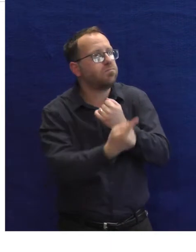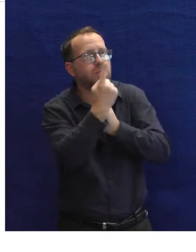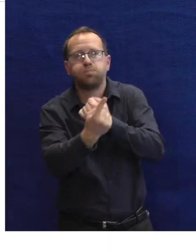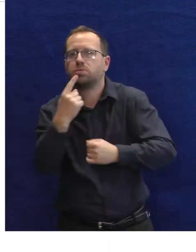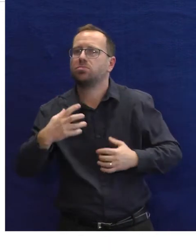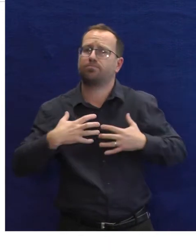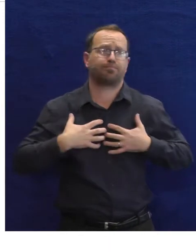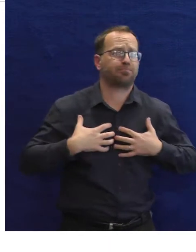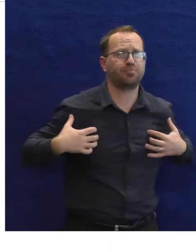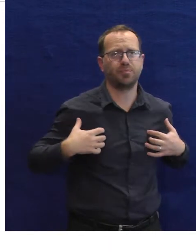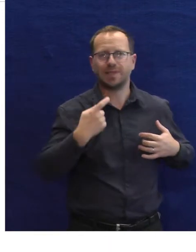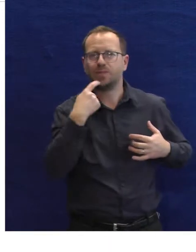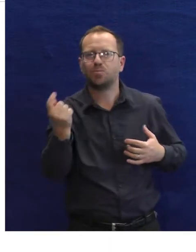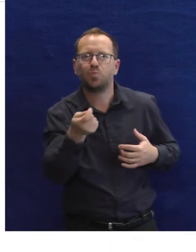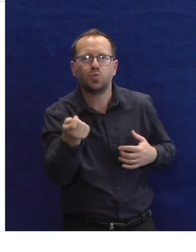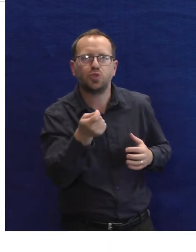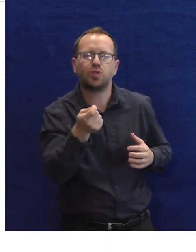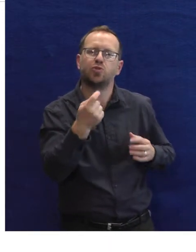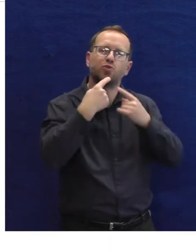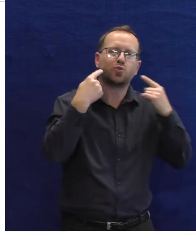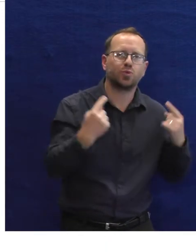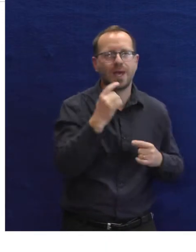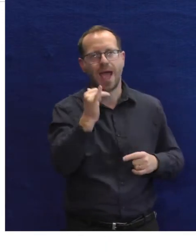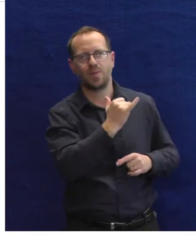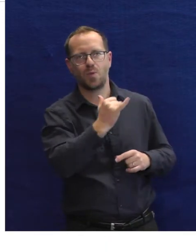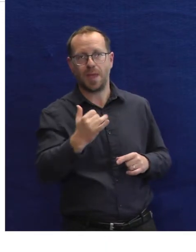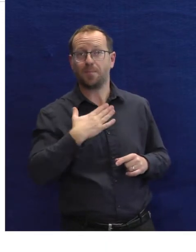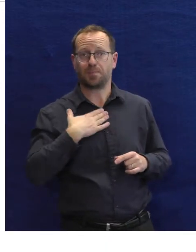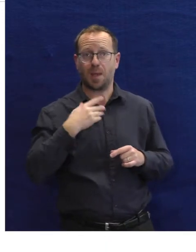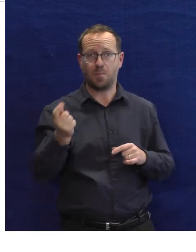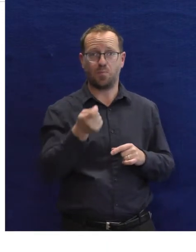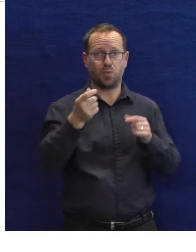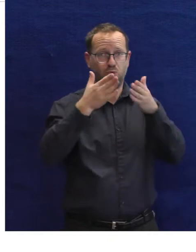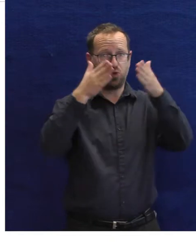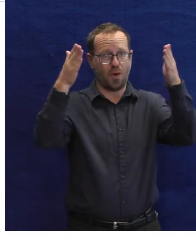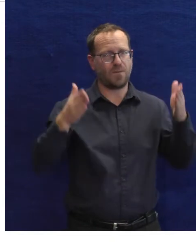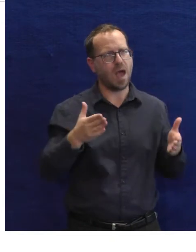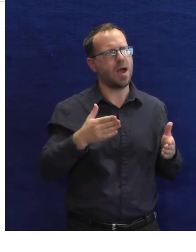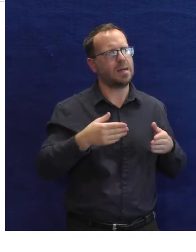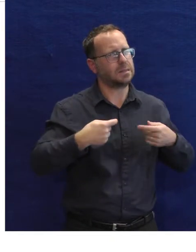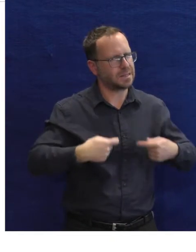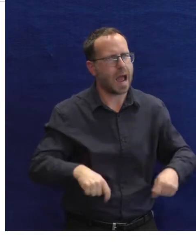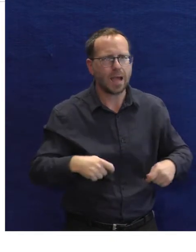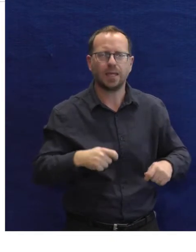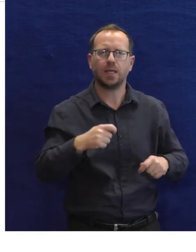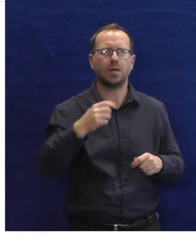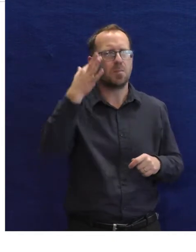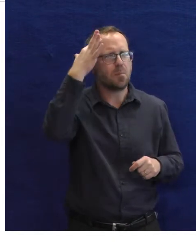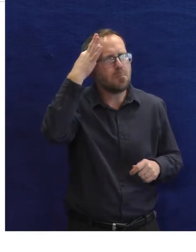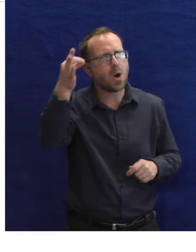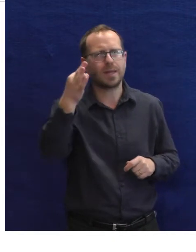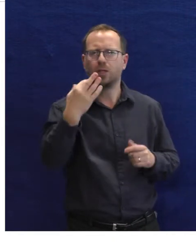nového objeví, tak to chtějí mít doma, a chtějí to vyzkoušet. Tak i my se snažíme do půjčovny nakupovat takové pomůcky, které